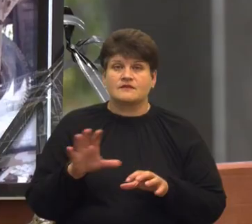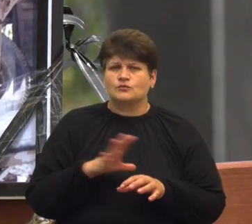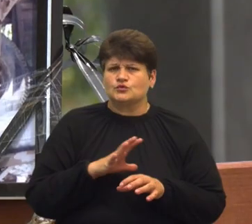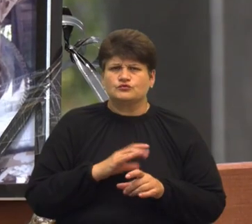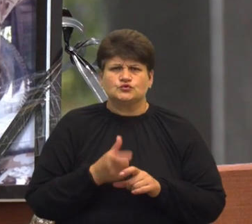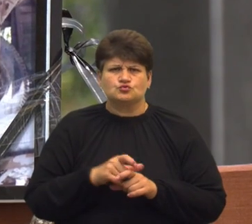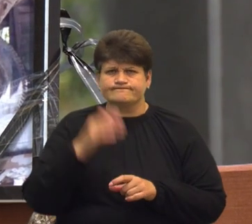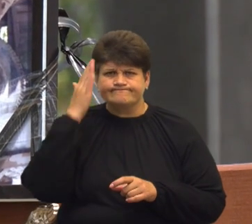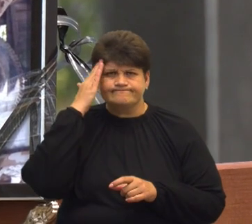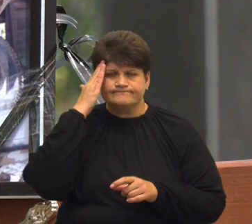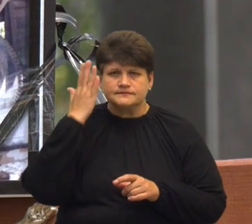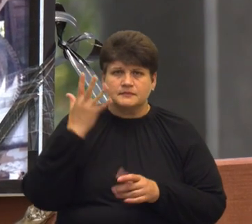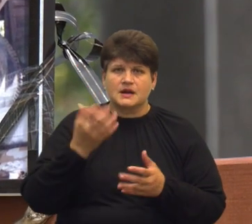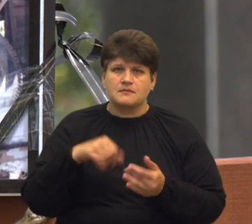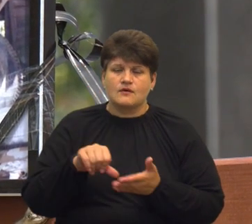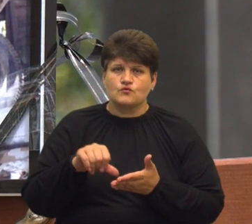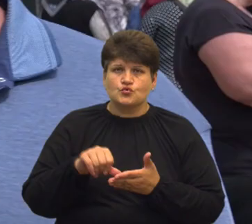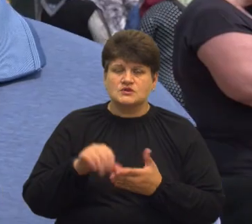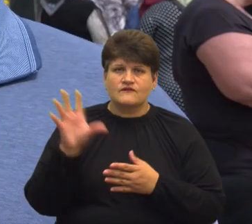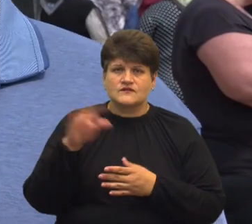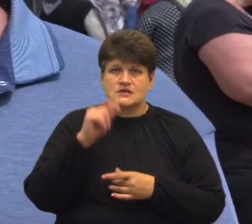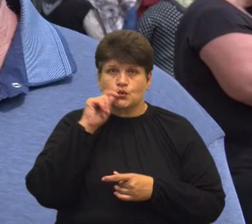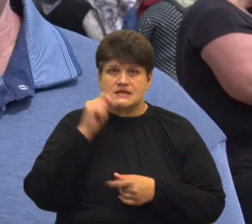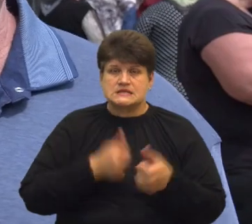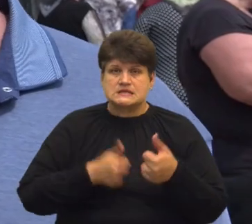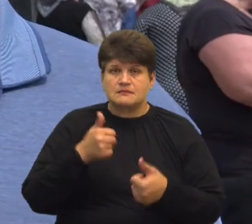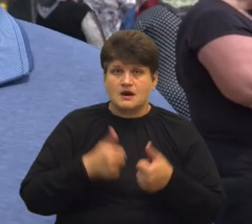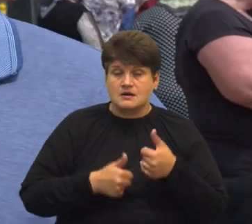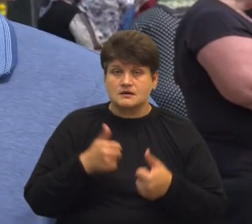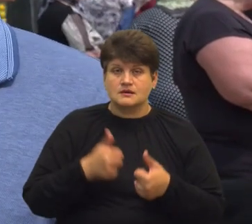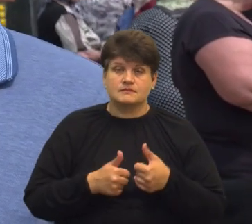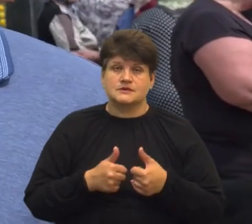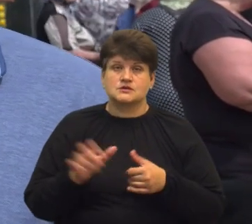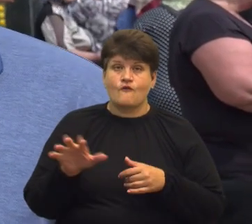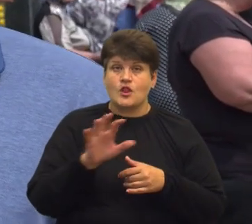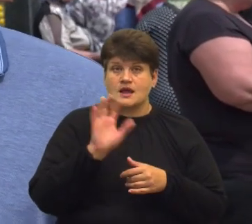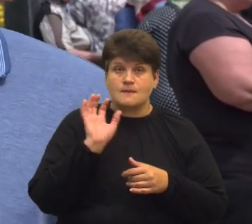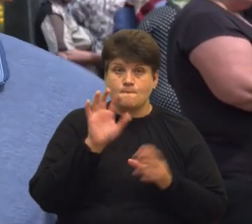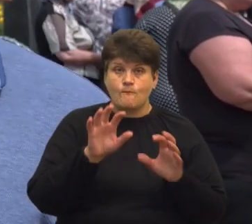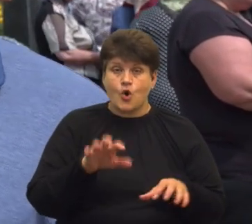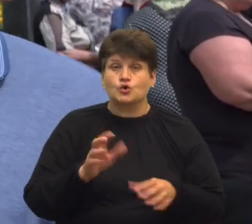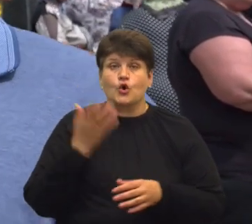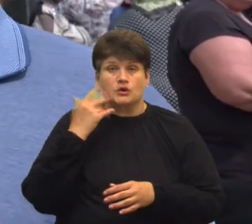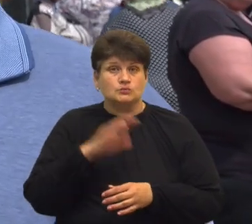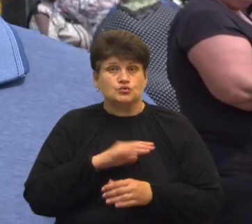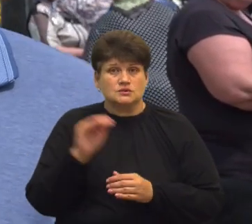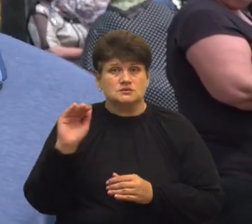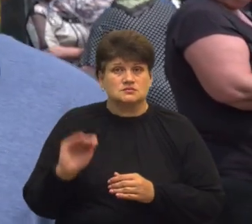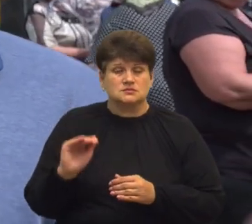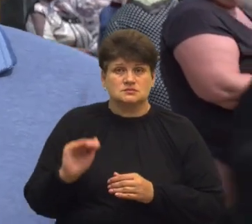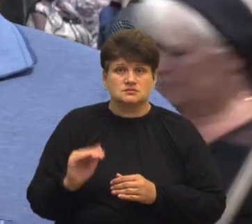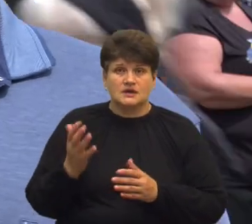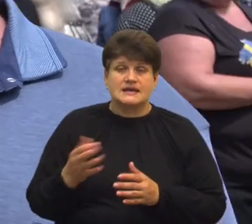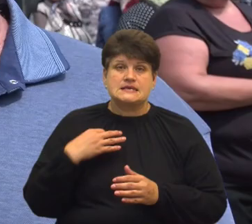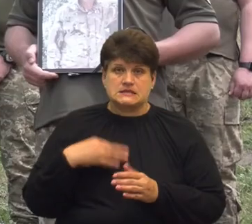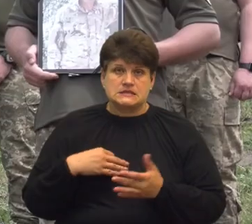зібний. Він навіть брав участь у всеукраїнських змаганнях з волейболу, коли ми ще були молодші в ті періоди. син продовжував